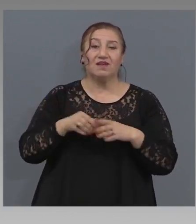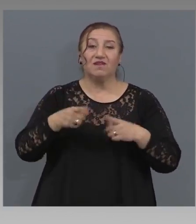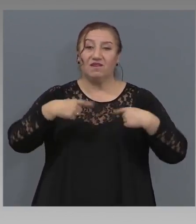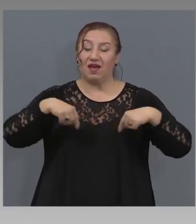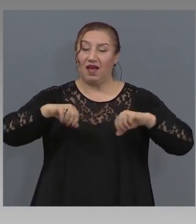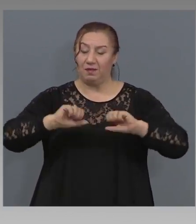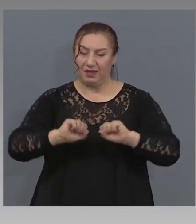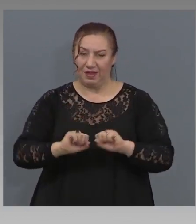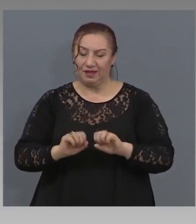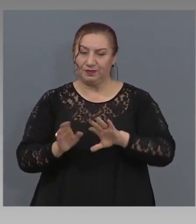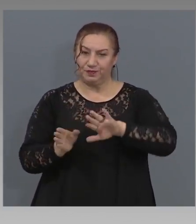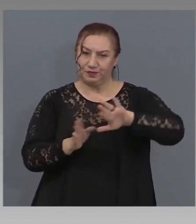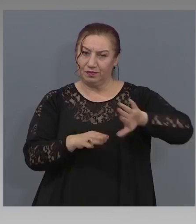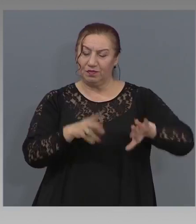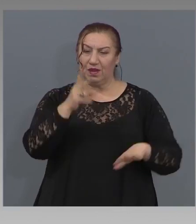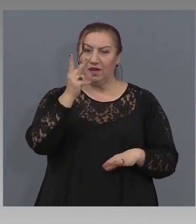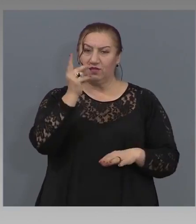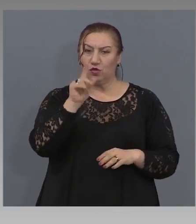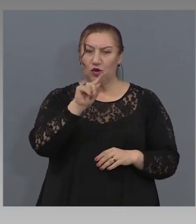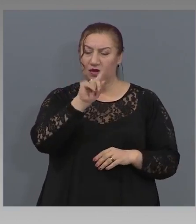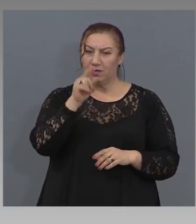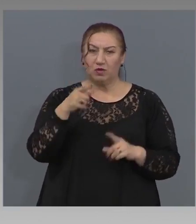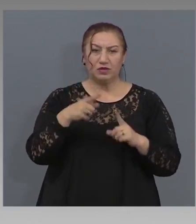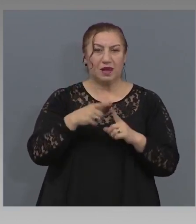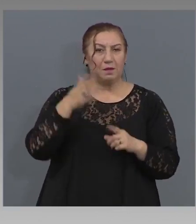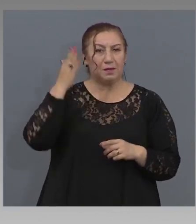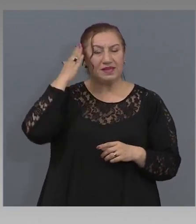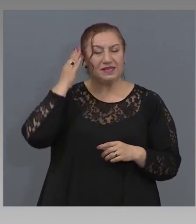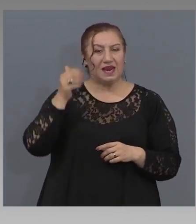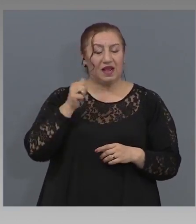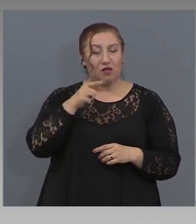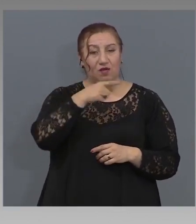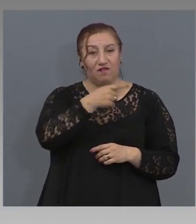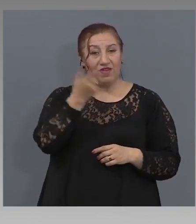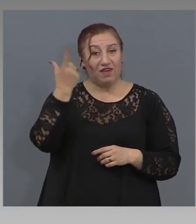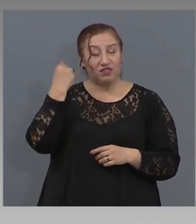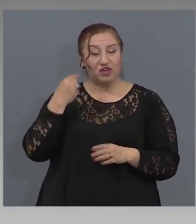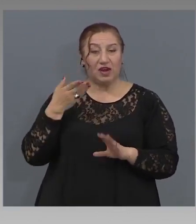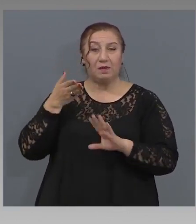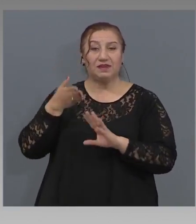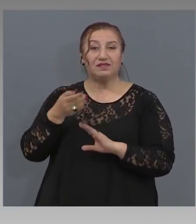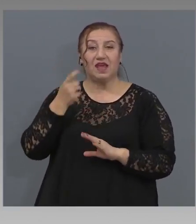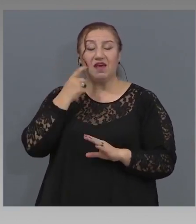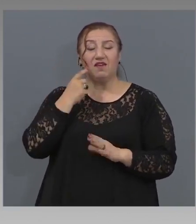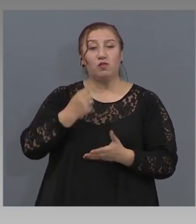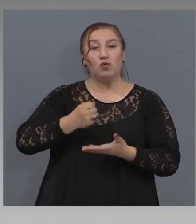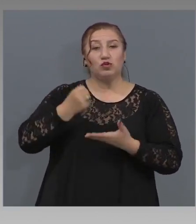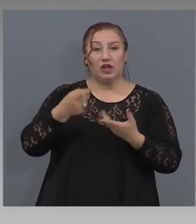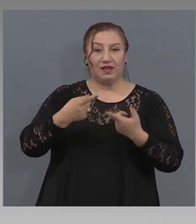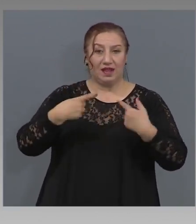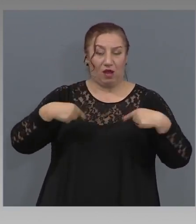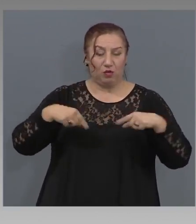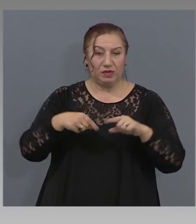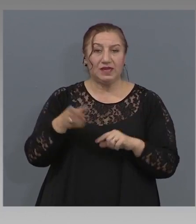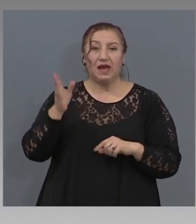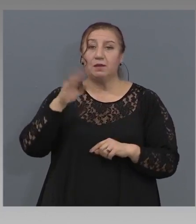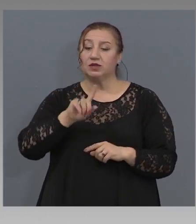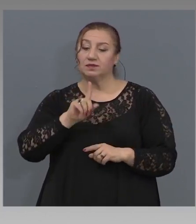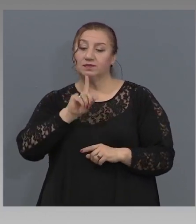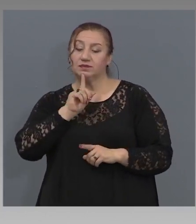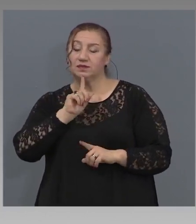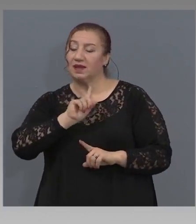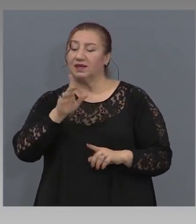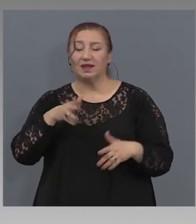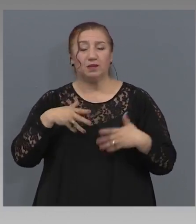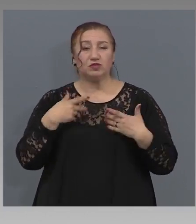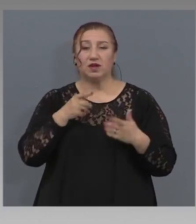към министър Ангелкова. Вие вчера присъствахте на бюджетната комисия в парламента. След това не пожелахте да коментирате пред